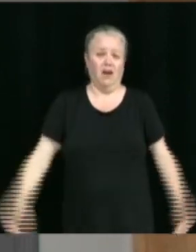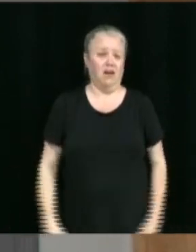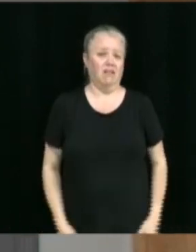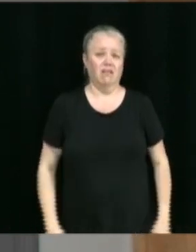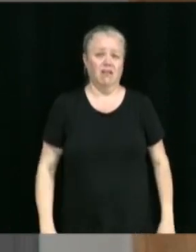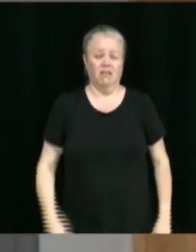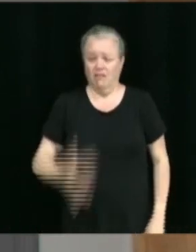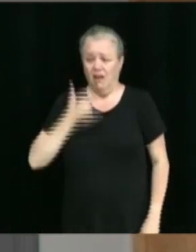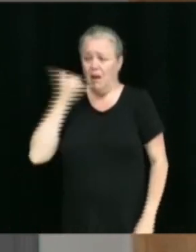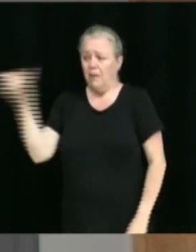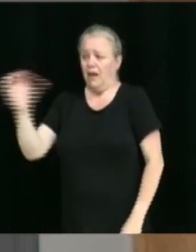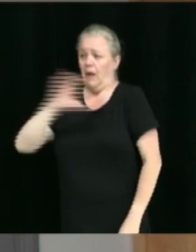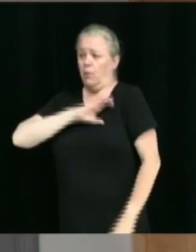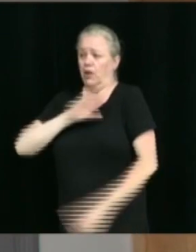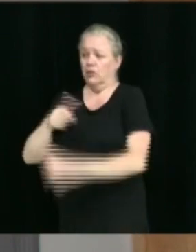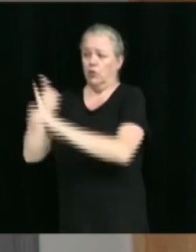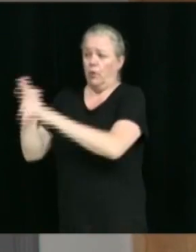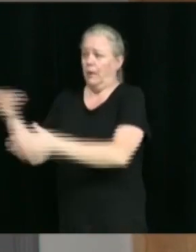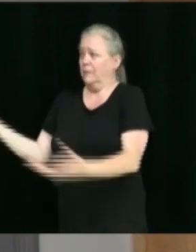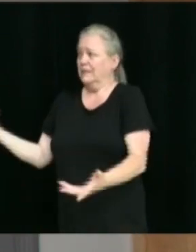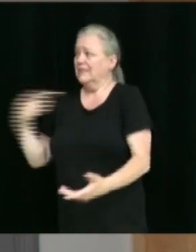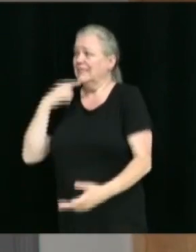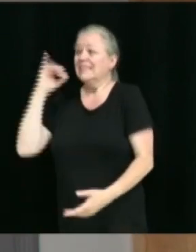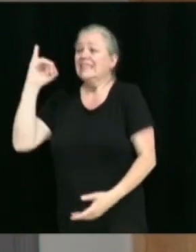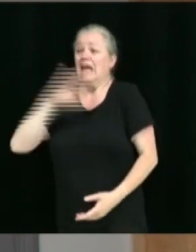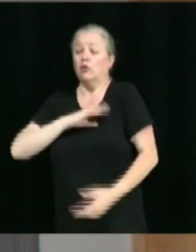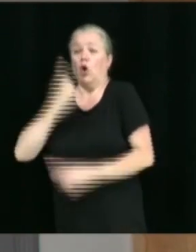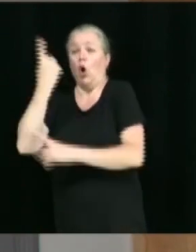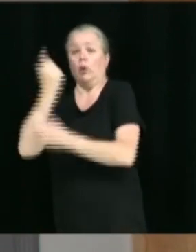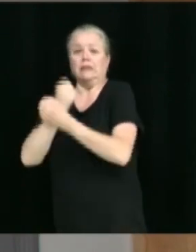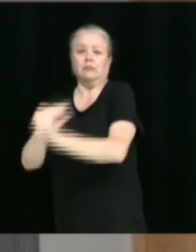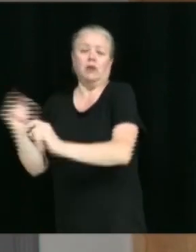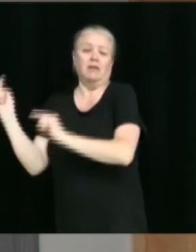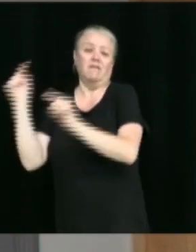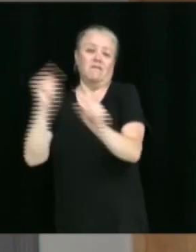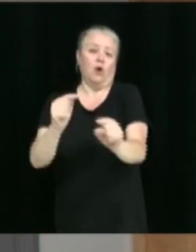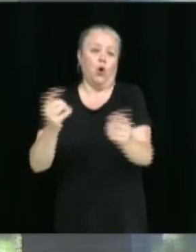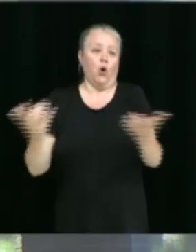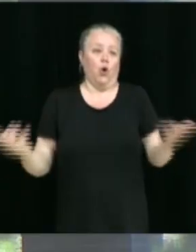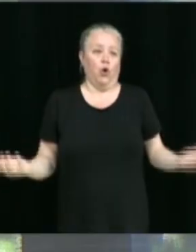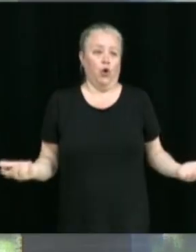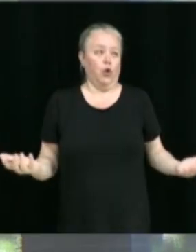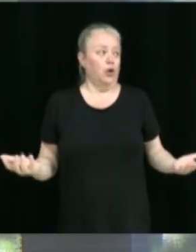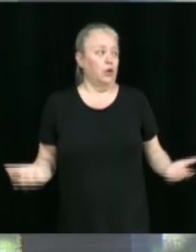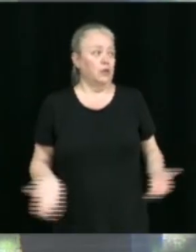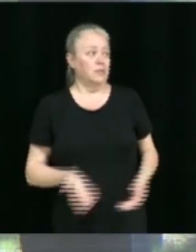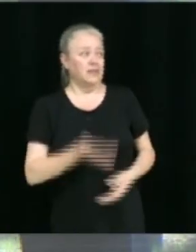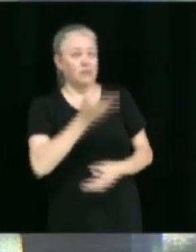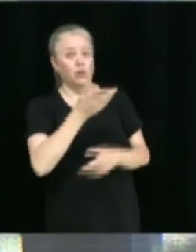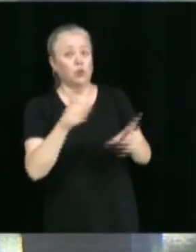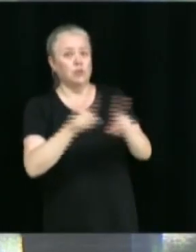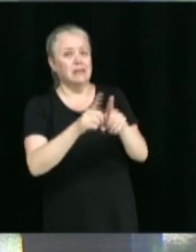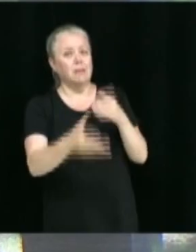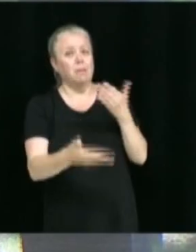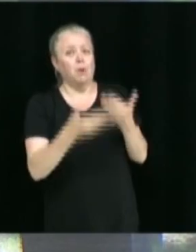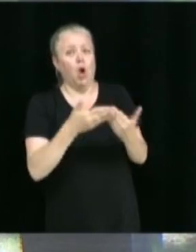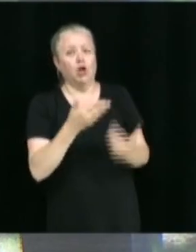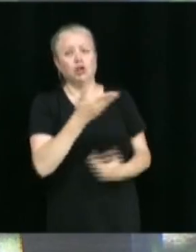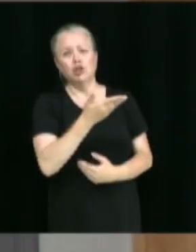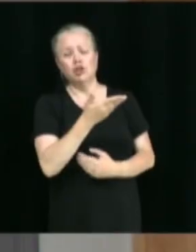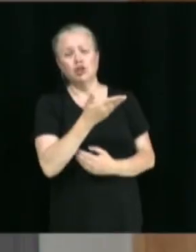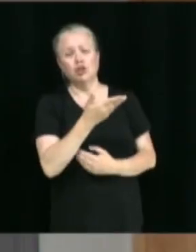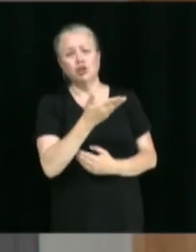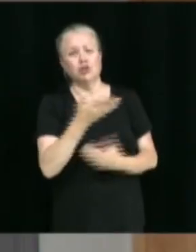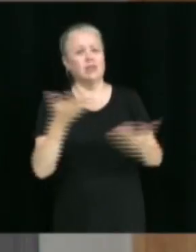police, mais ils nous disent, si on a quelqu'un, on va y aller. Ça fait que je pense que vous êtes pas trop loin de notre quartier aussi. Ça fait que tout le monde qui est qu'on